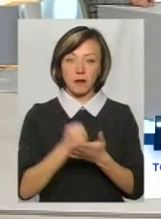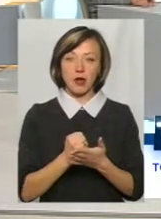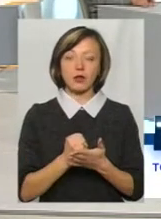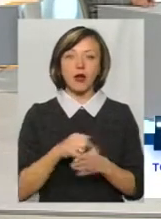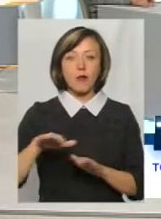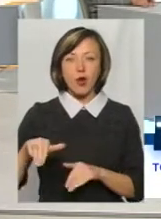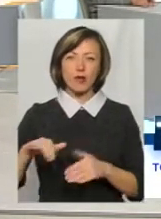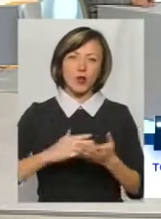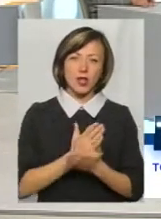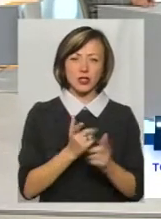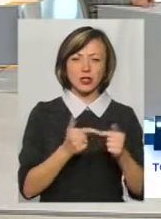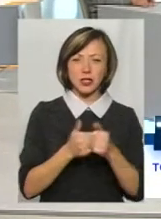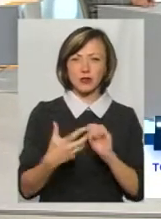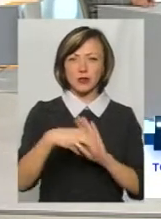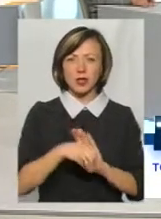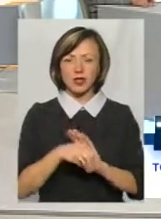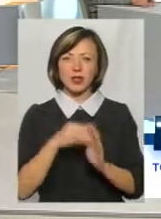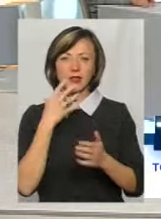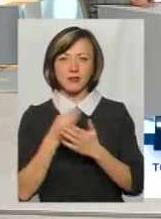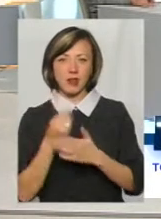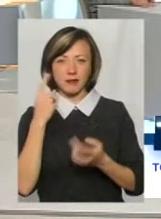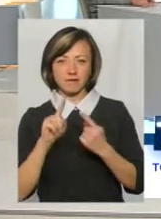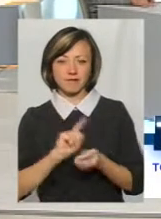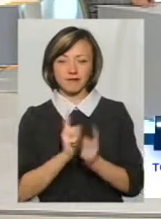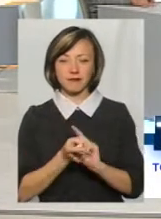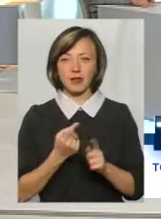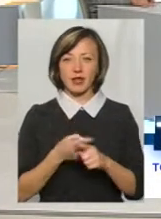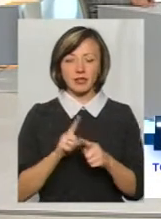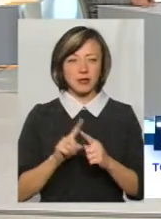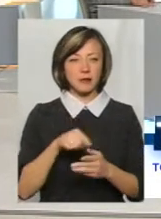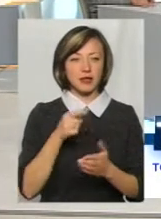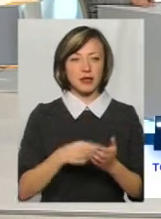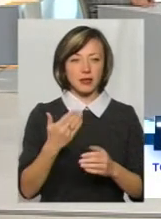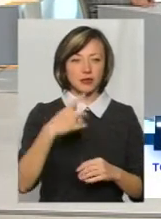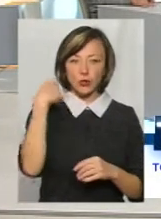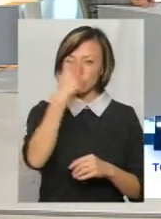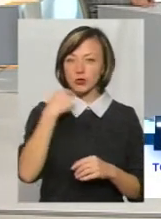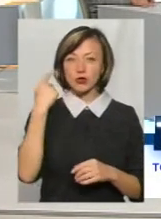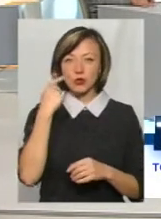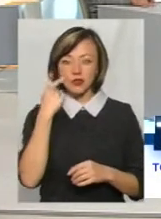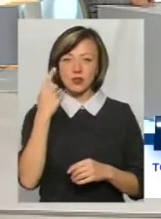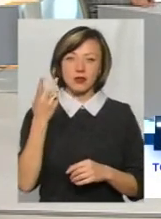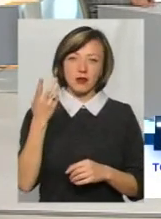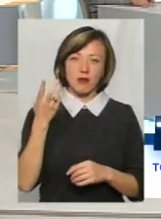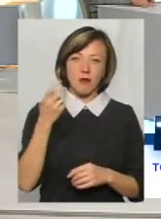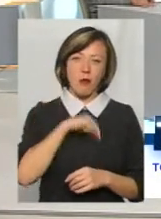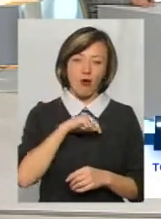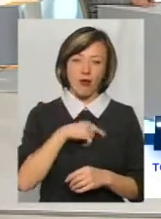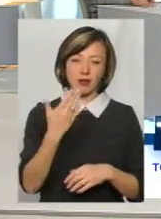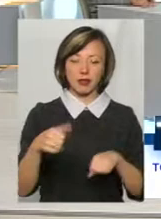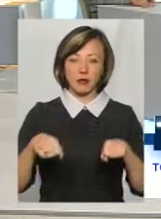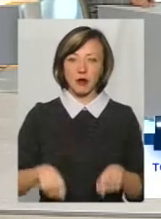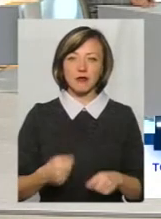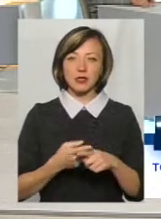потім політичні сили до цього долучилися обіграли на своє, це вже питання їхньої особистої совісті, моралі і так далі. Тобто це їхнє право.